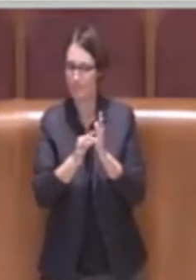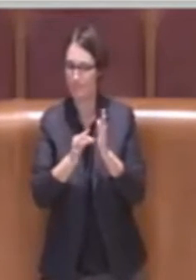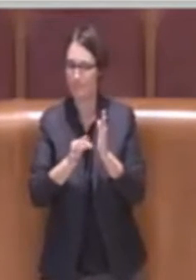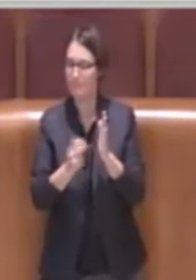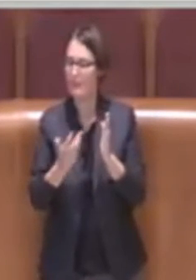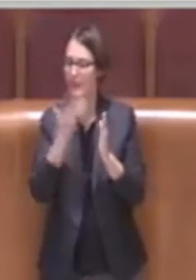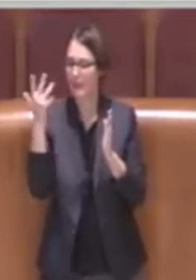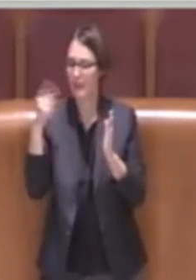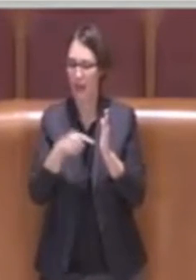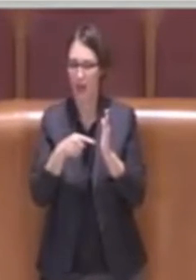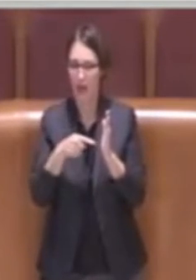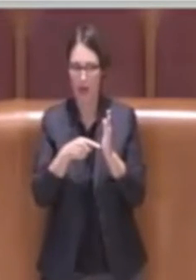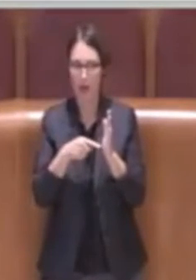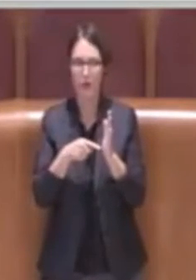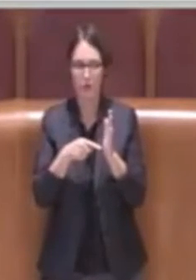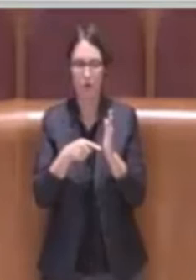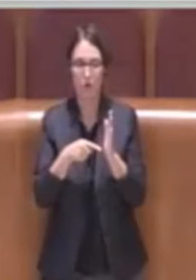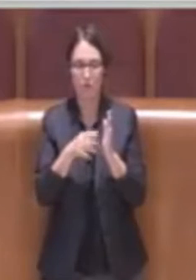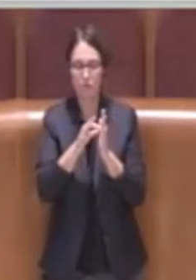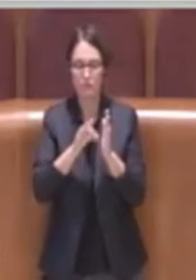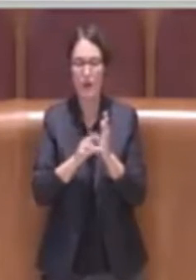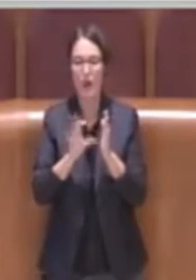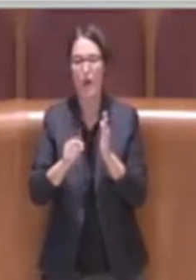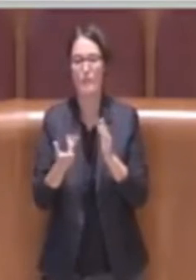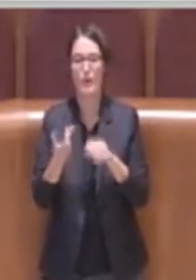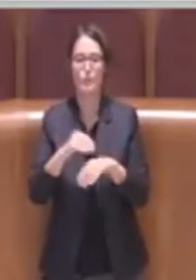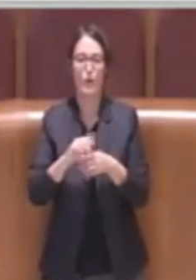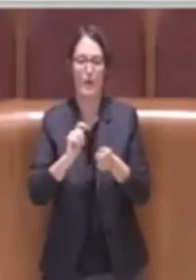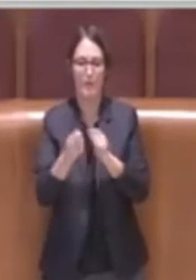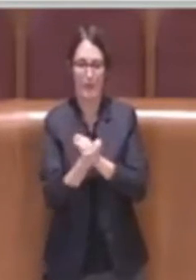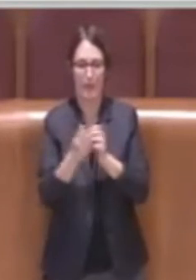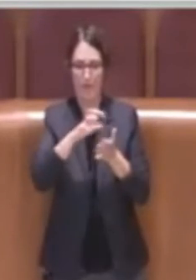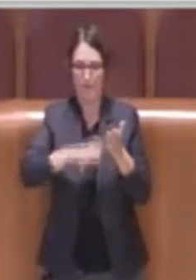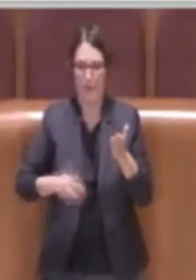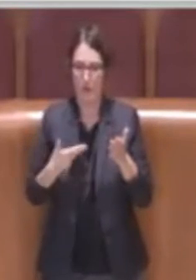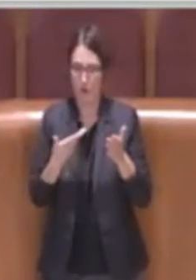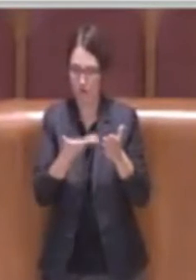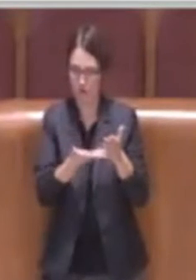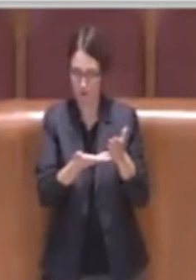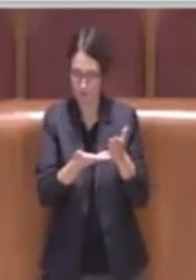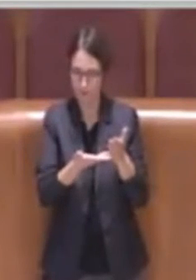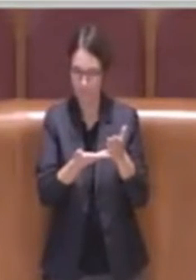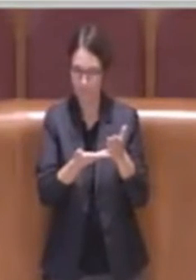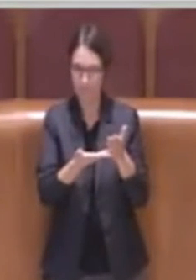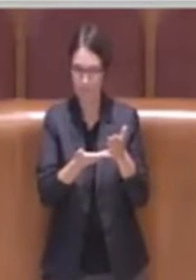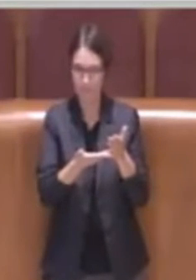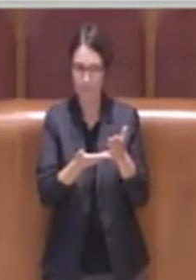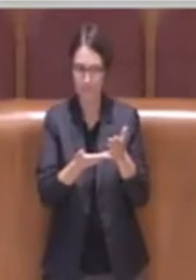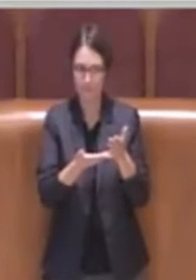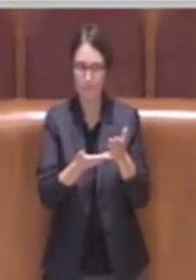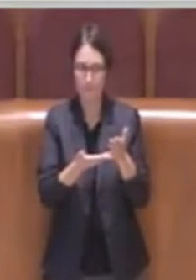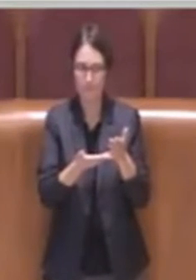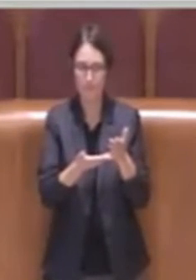nell'emendamento. Abbiamo particolare attenzione in questa